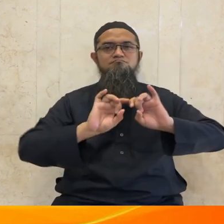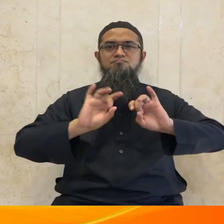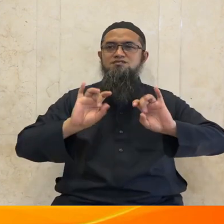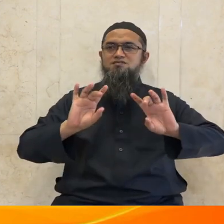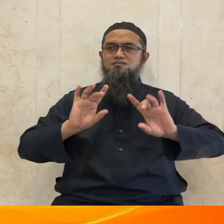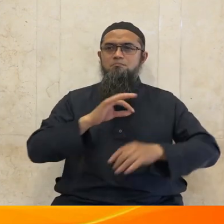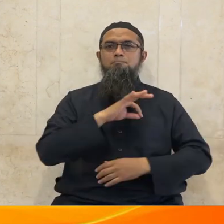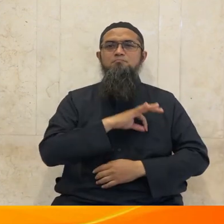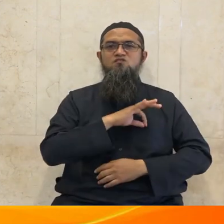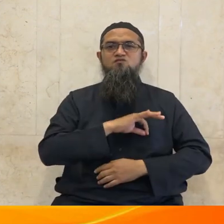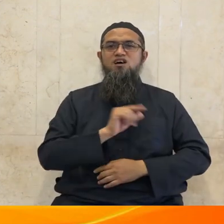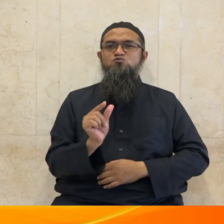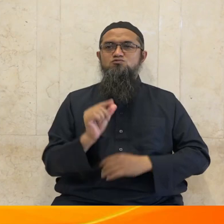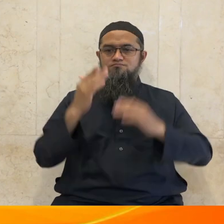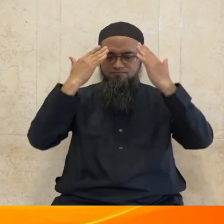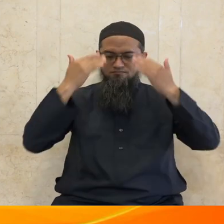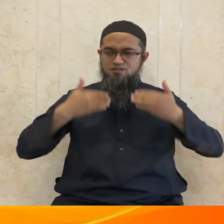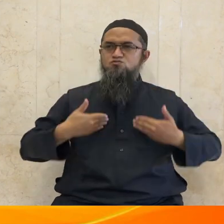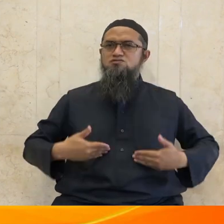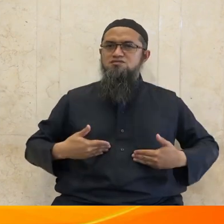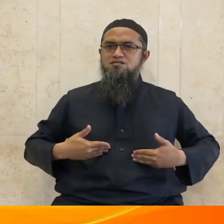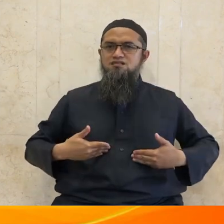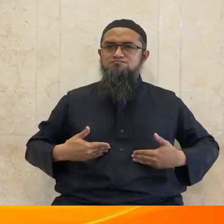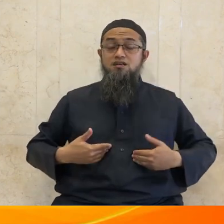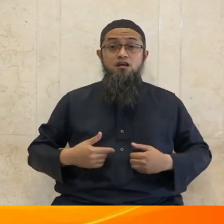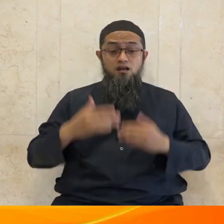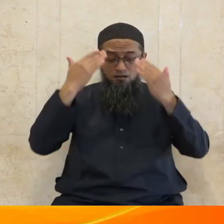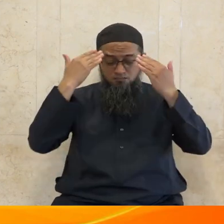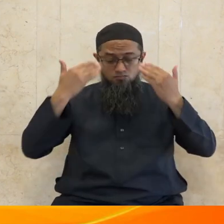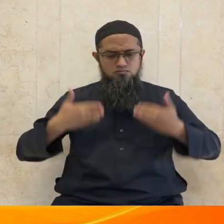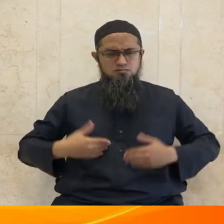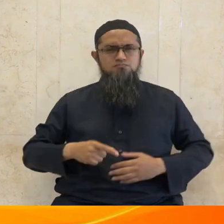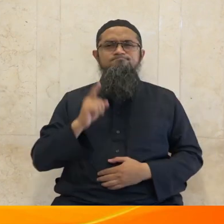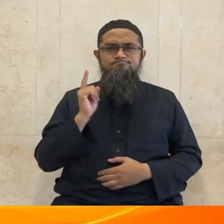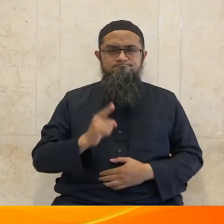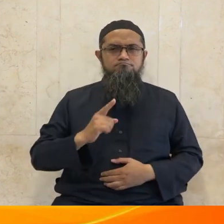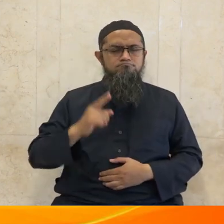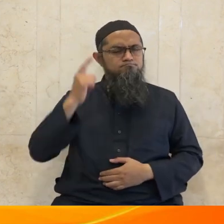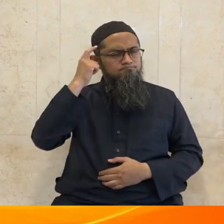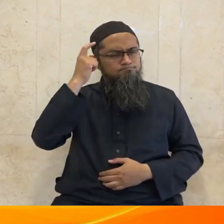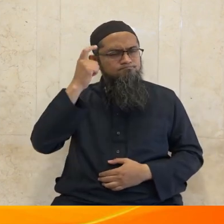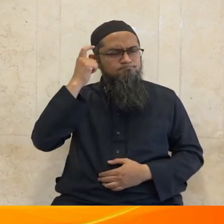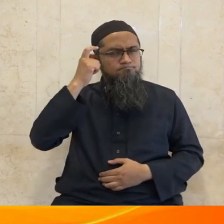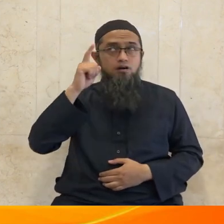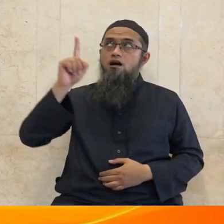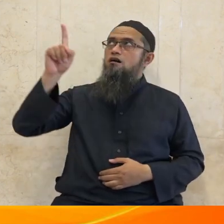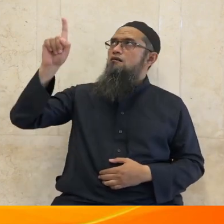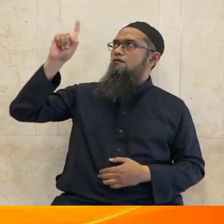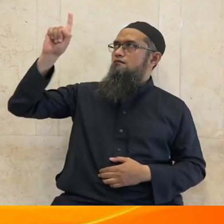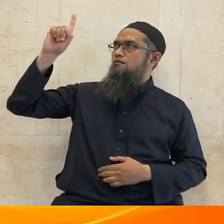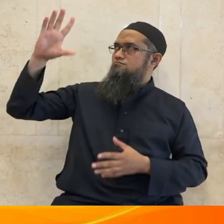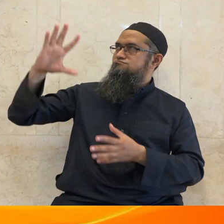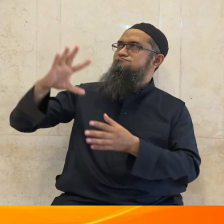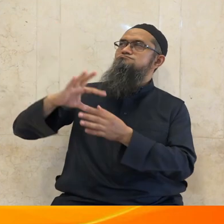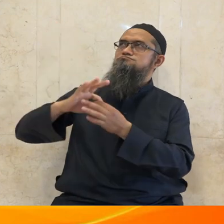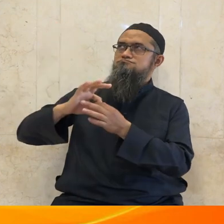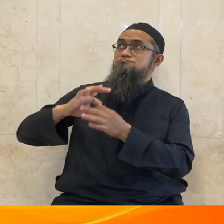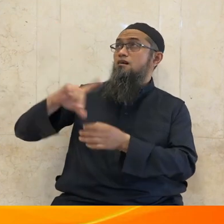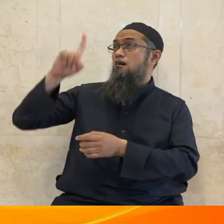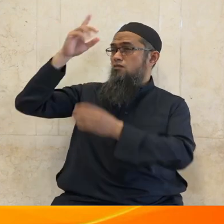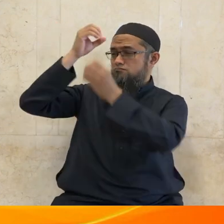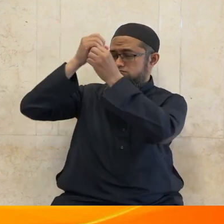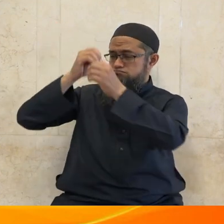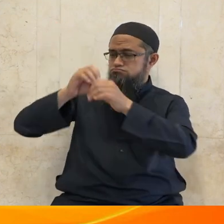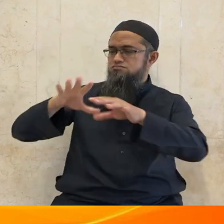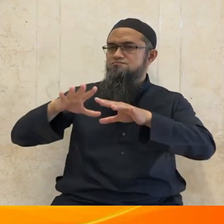agar selalu ingat akan kebesaran sang penciptanya Allah subhanahu wa ta'ala Tuhan semesta alam.